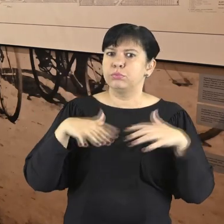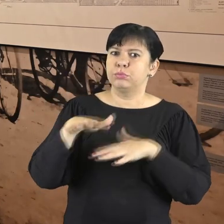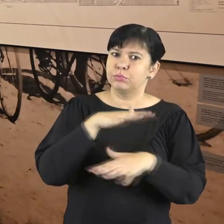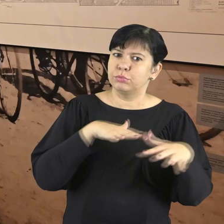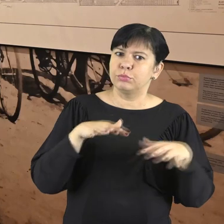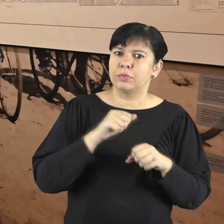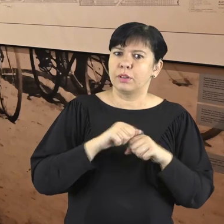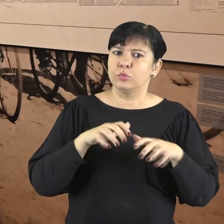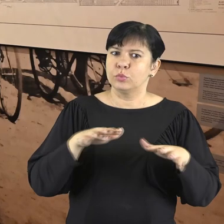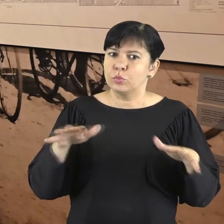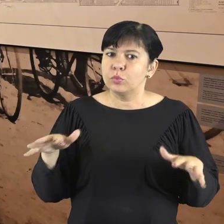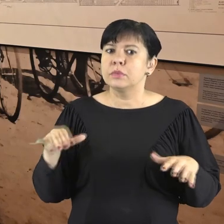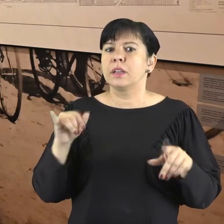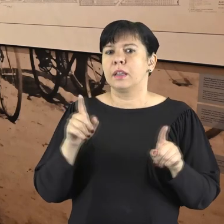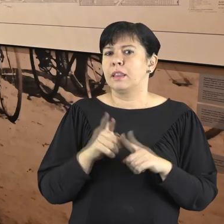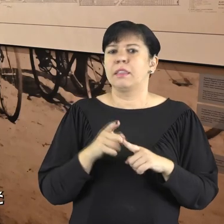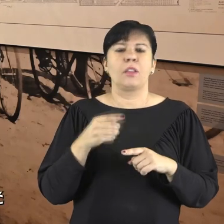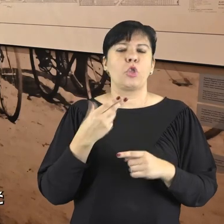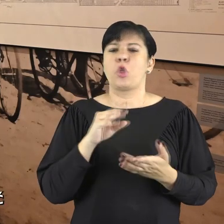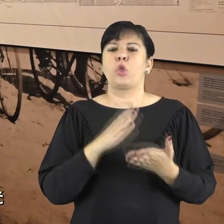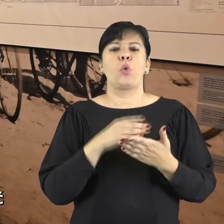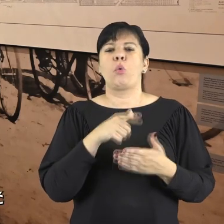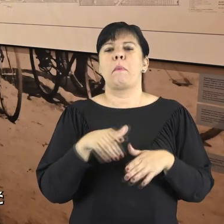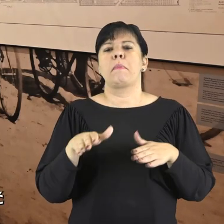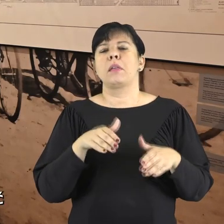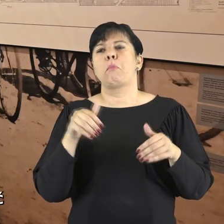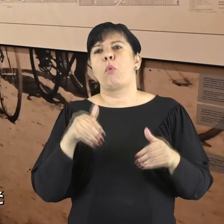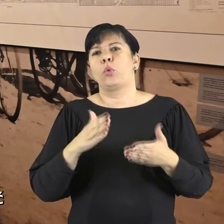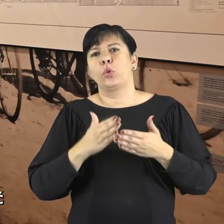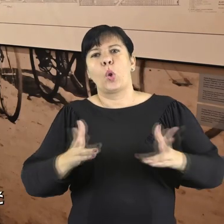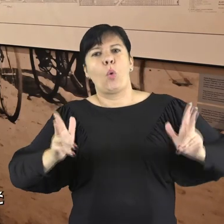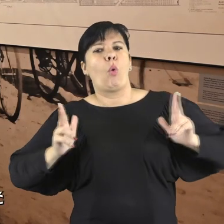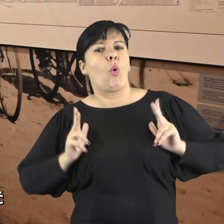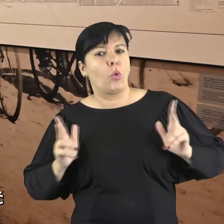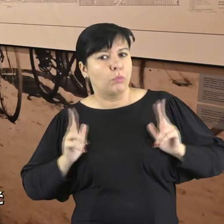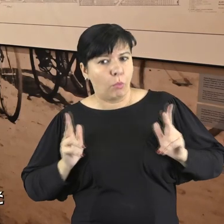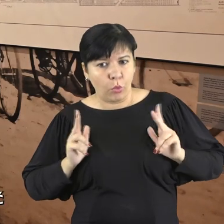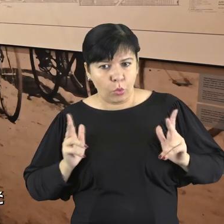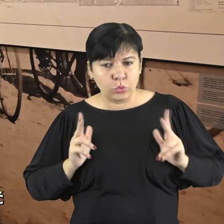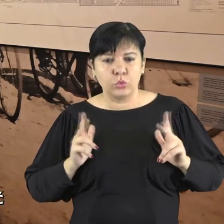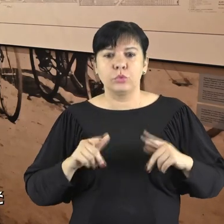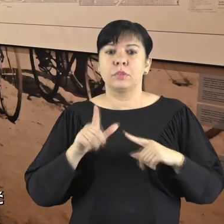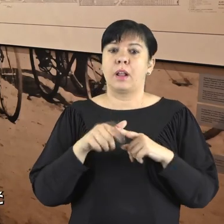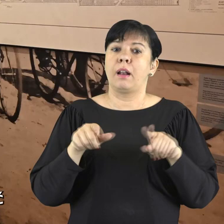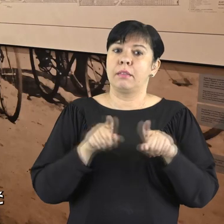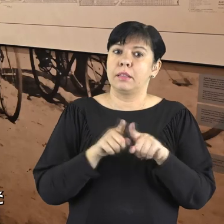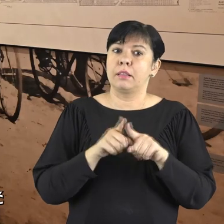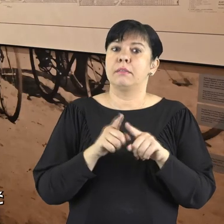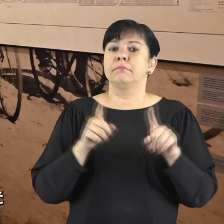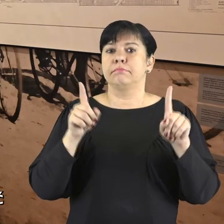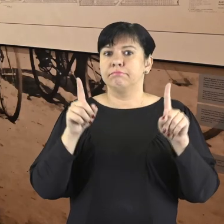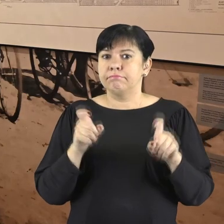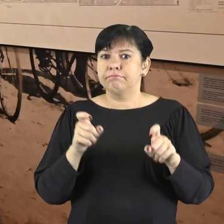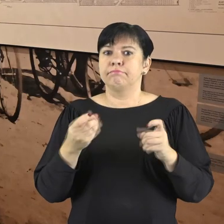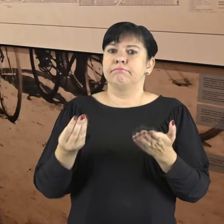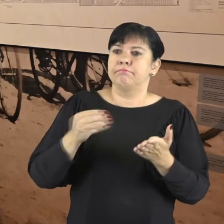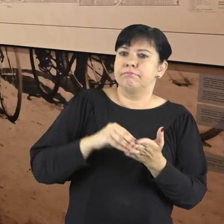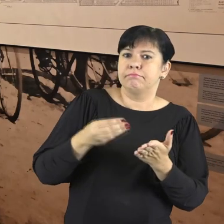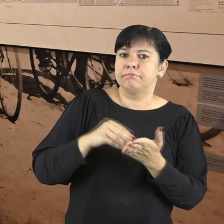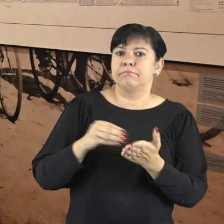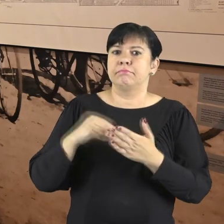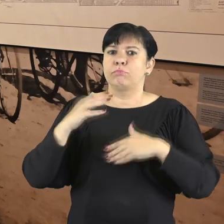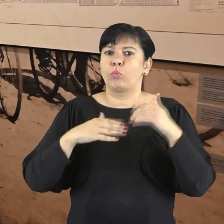zaczęły mieć charakter ludowy, czyli przestały się być tylko miejscem, gdzie można było odpocząć na łonie